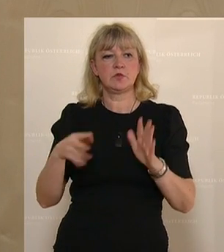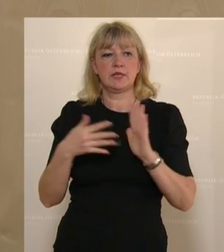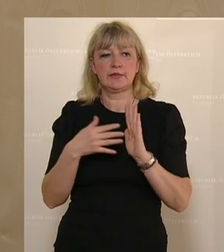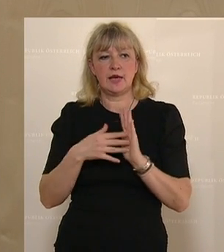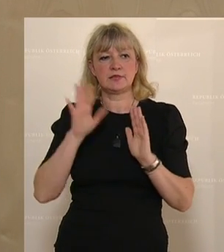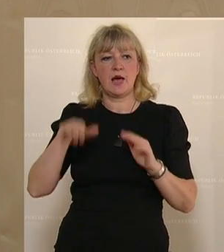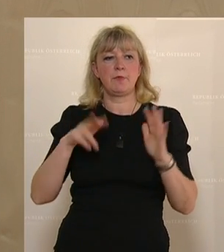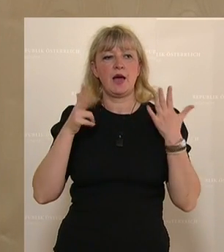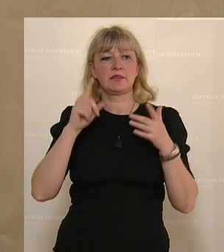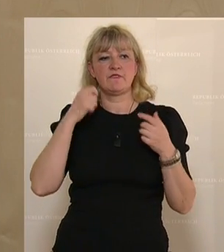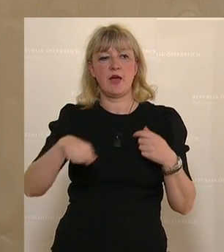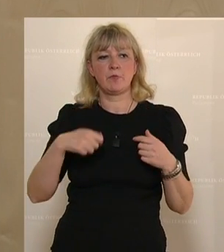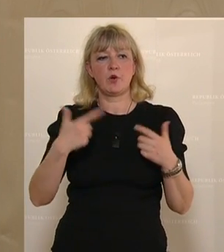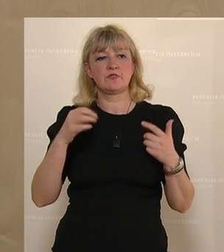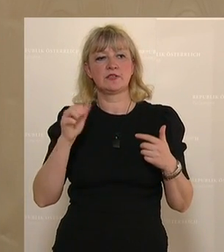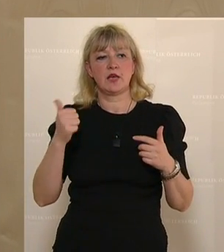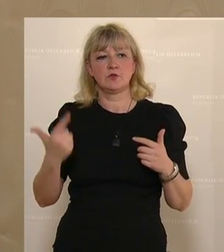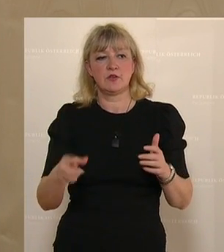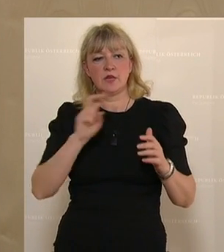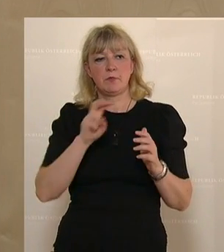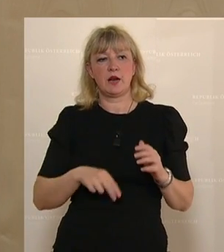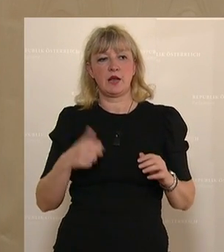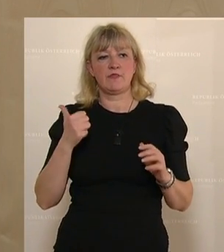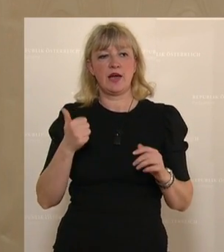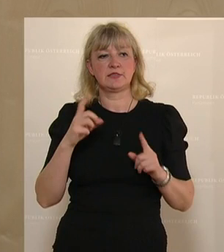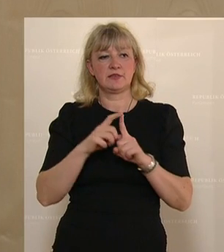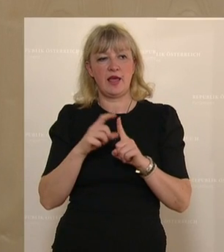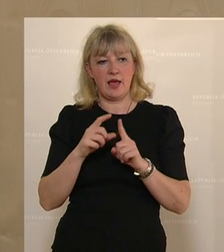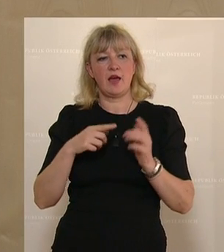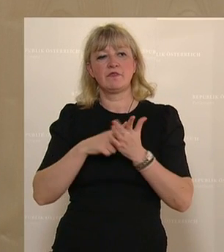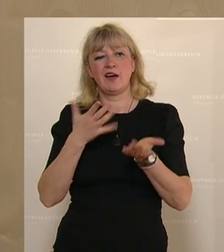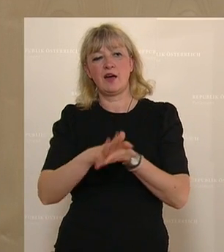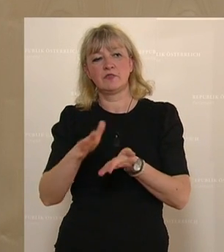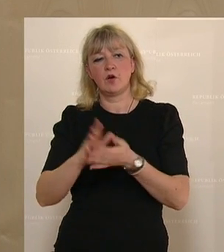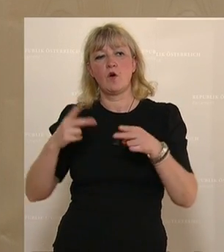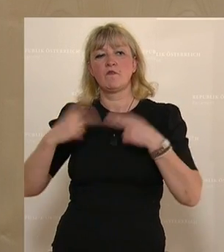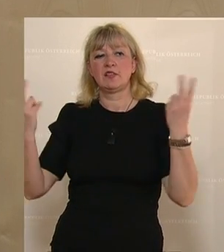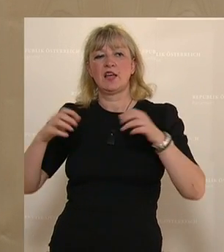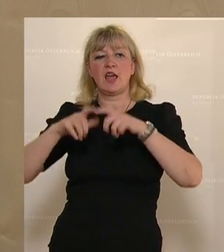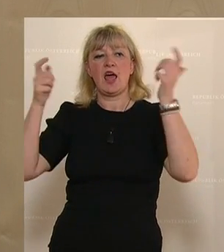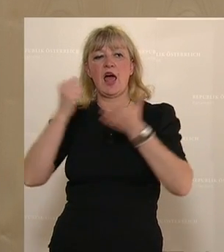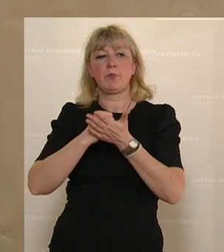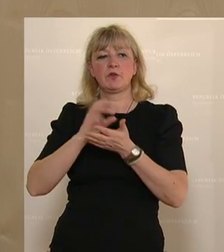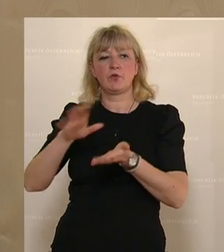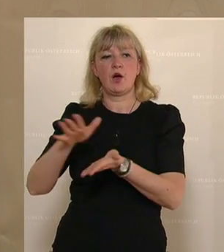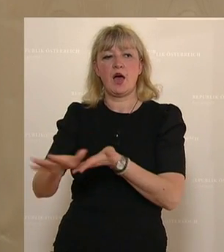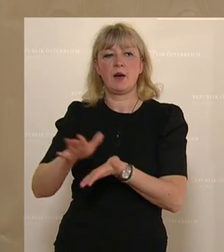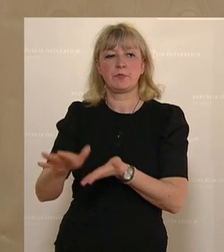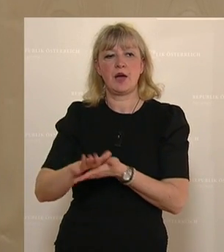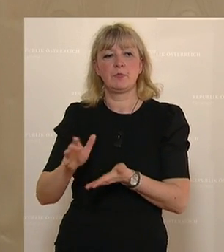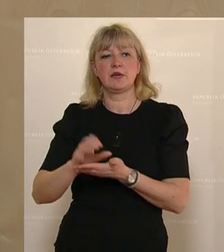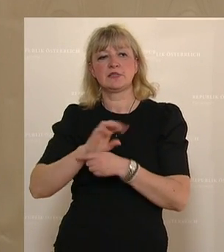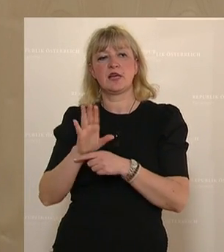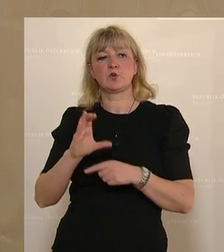-Test ab dem 8. Februar 2021. Paragraf 1d auf Aufwendungen der öffentlichen Apotheken für die Abgabe von